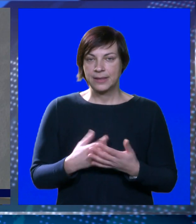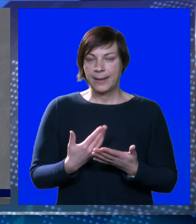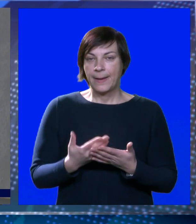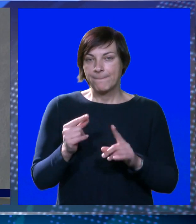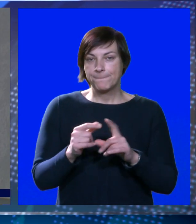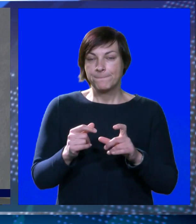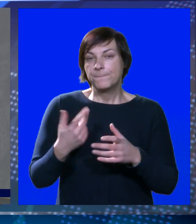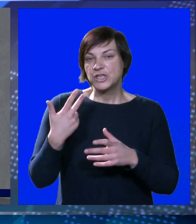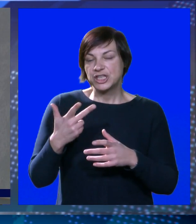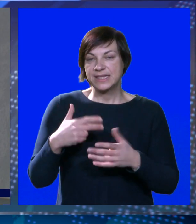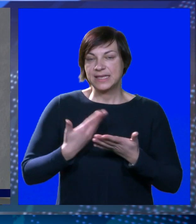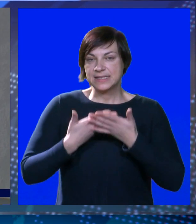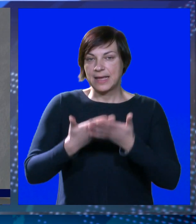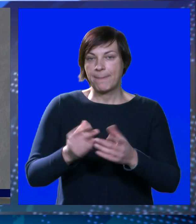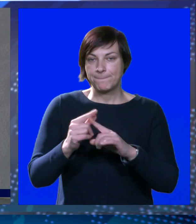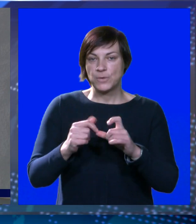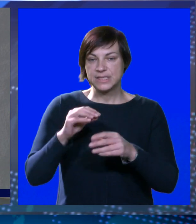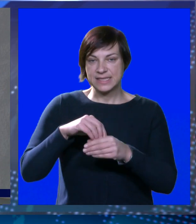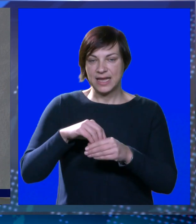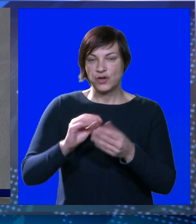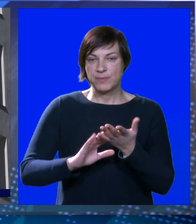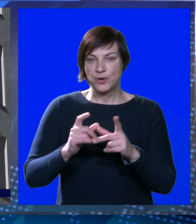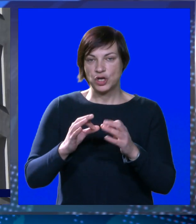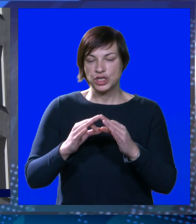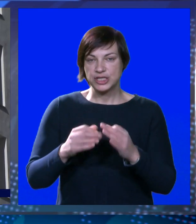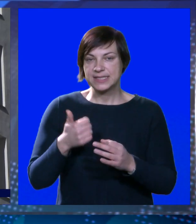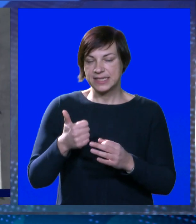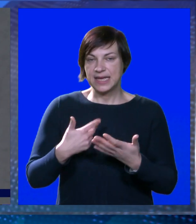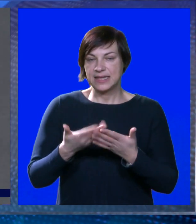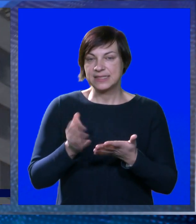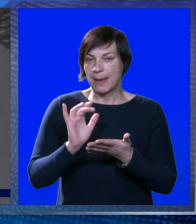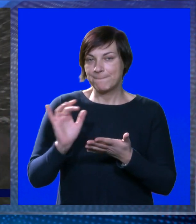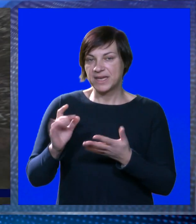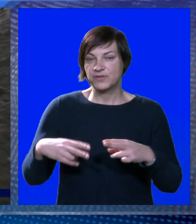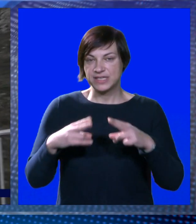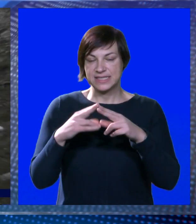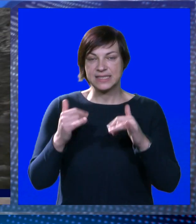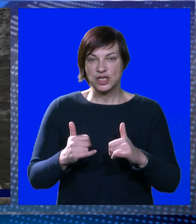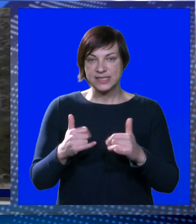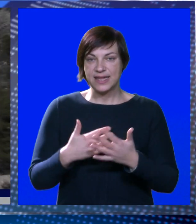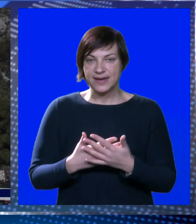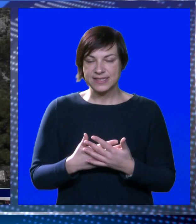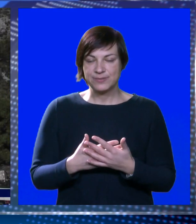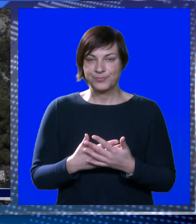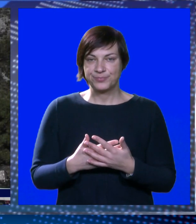Posle tri povjerenstva za dodjelu poststanova u Mokošici u najem, jedno od njih, ono za prigovore, sastalo se danas.